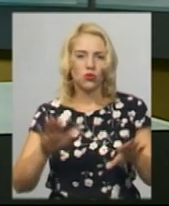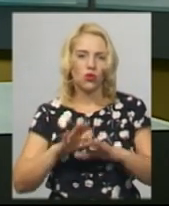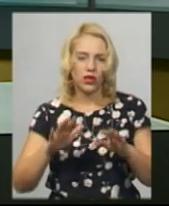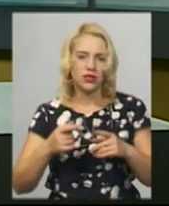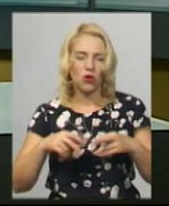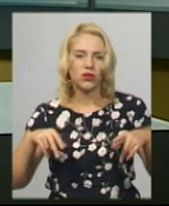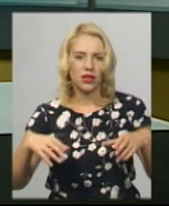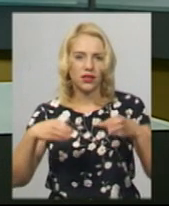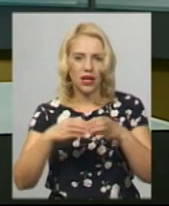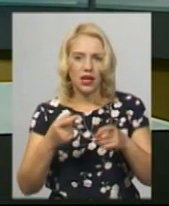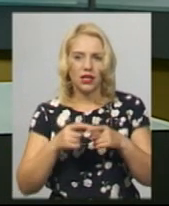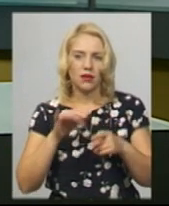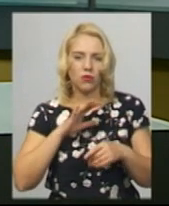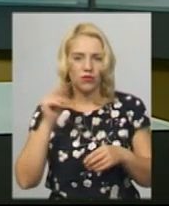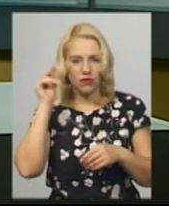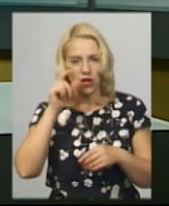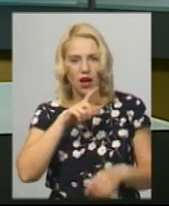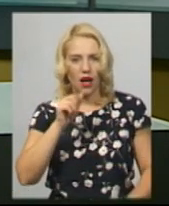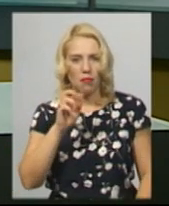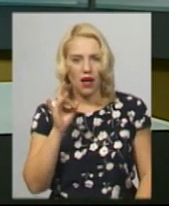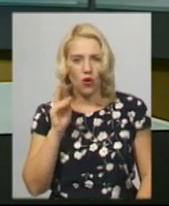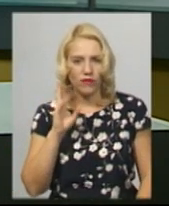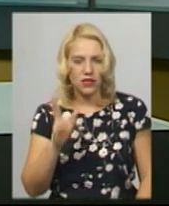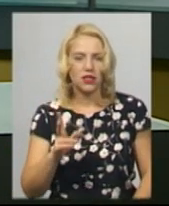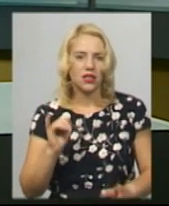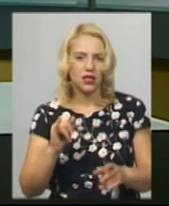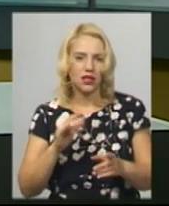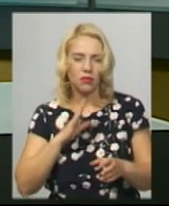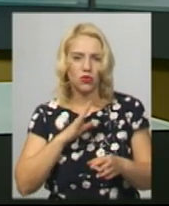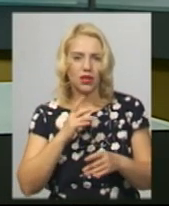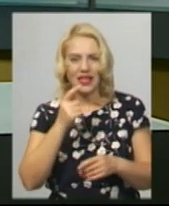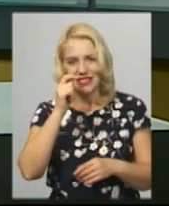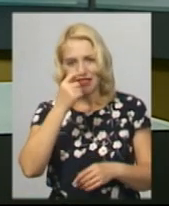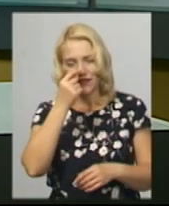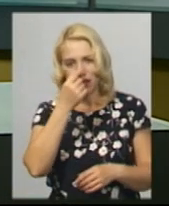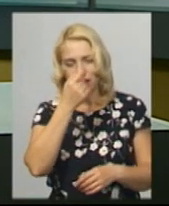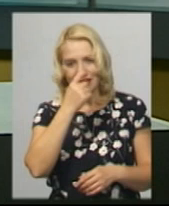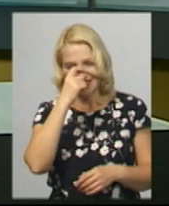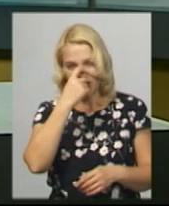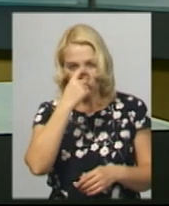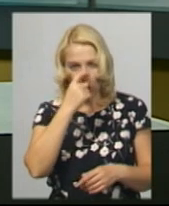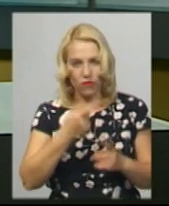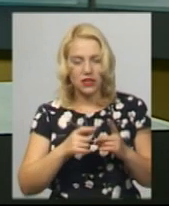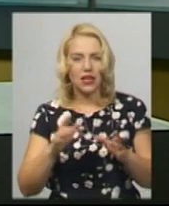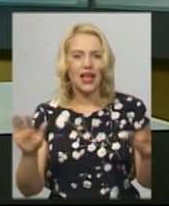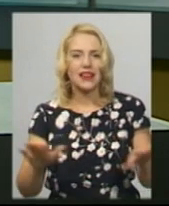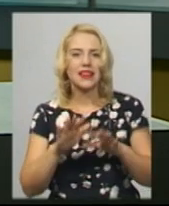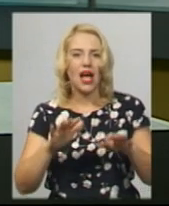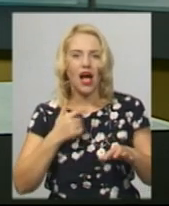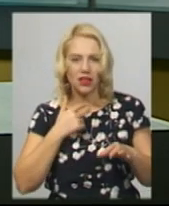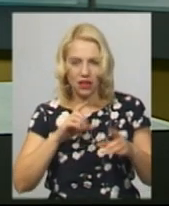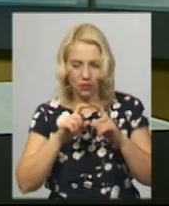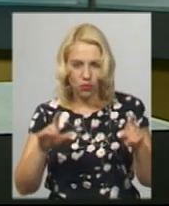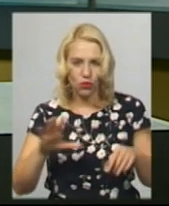у Хабаровському училищі мистецтв. Згодом був солістом Свердловського оперного театру. Ведучим солістом Львівського